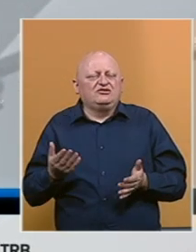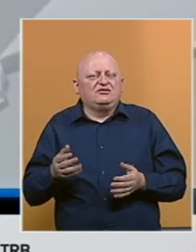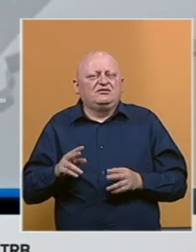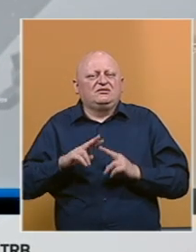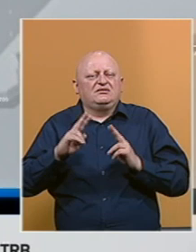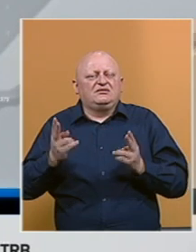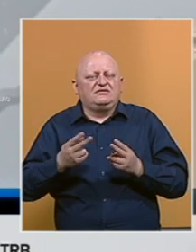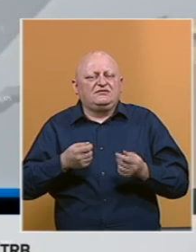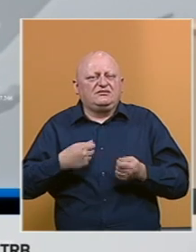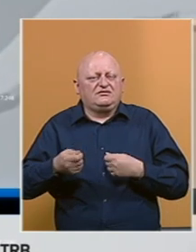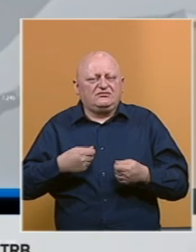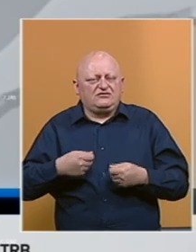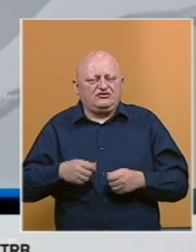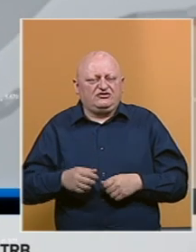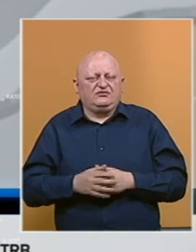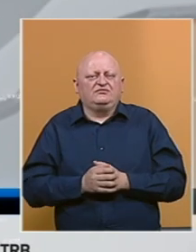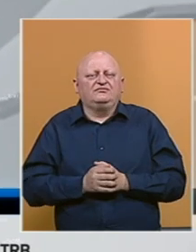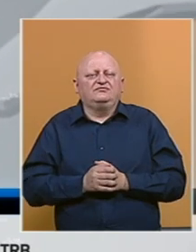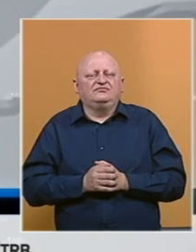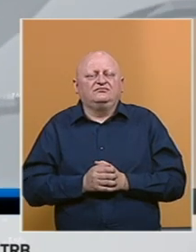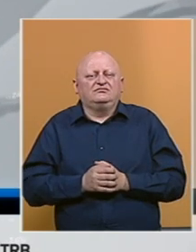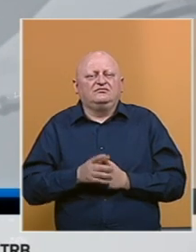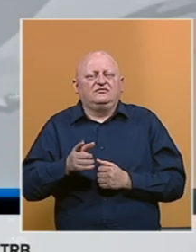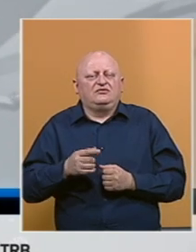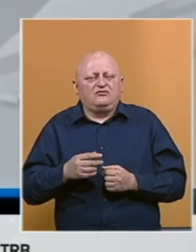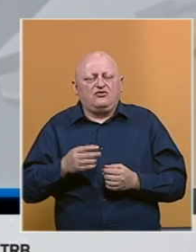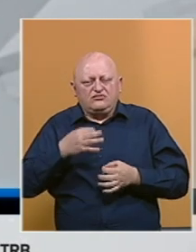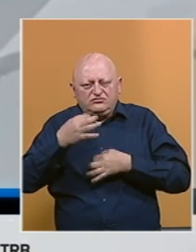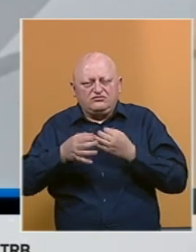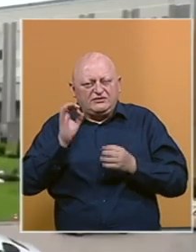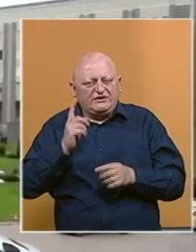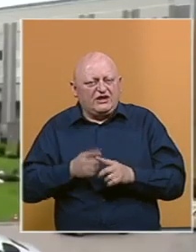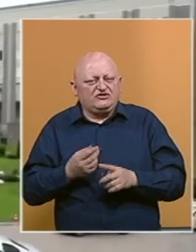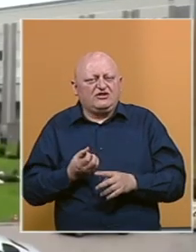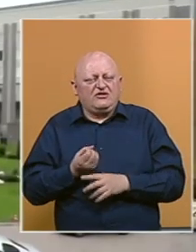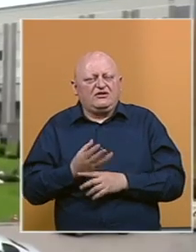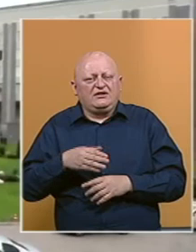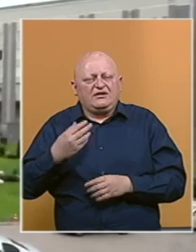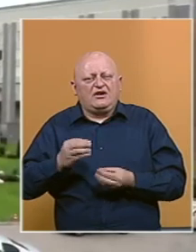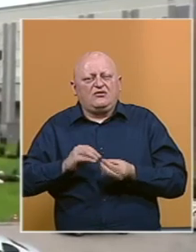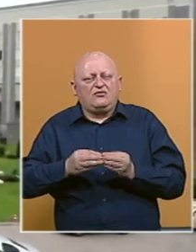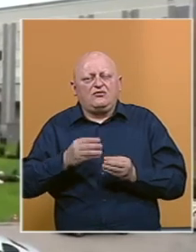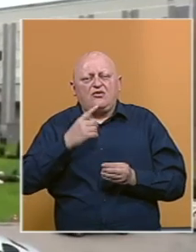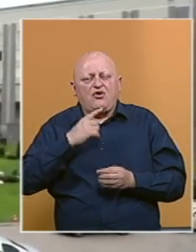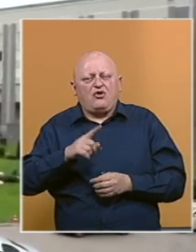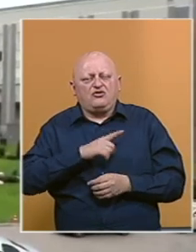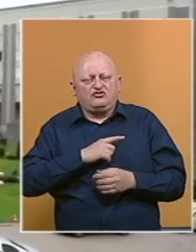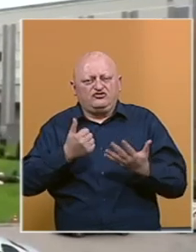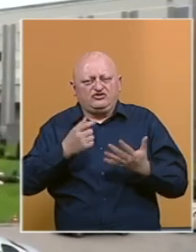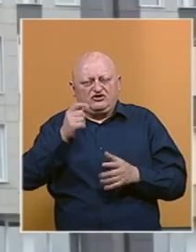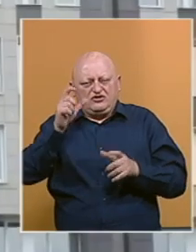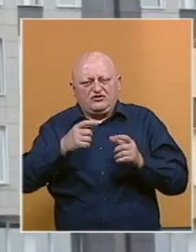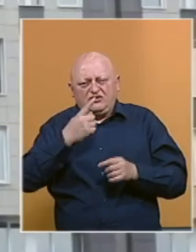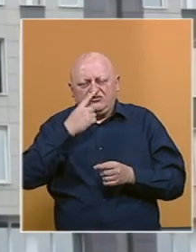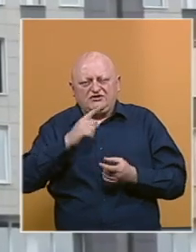na Bliskojitočno i čak Evropsko tržište. I to je vrlo proverljiva informacija. Nakon incidenata u kojima je stradalo šestoro ljudi,